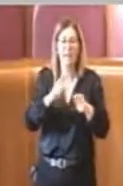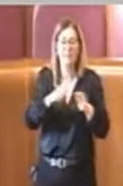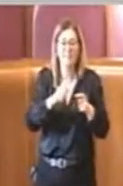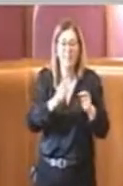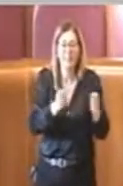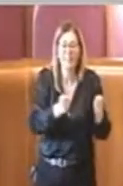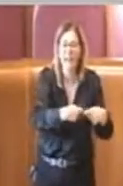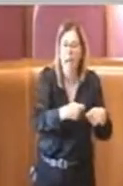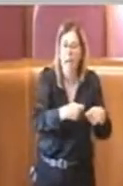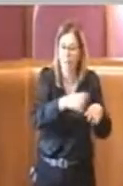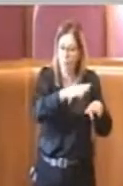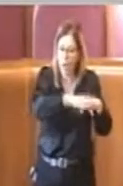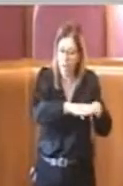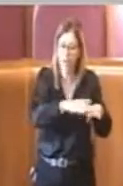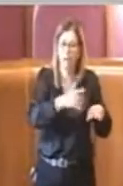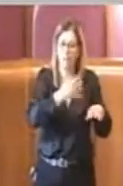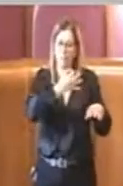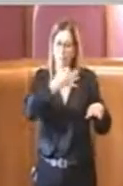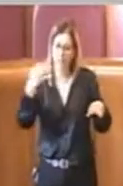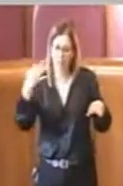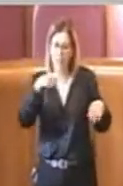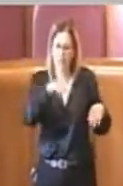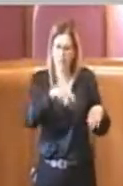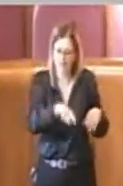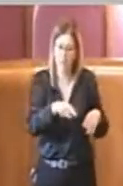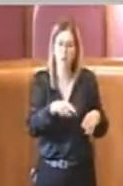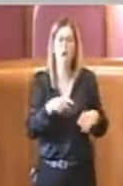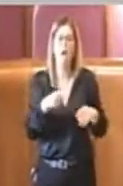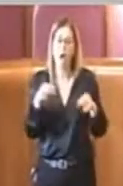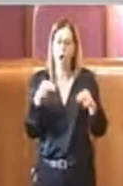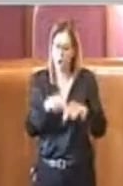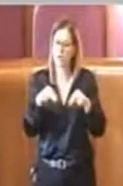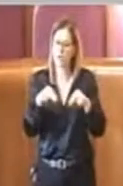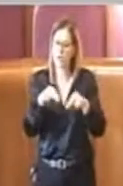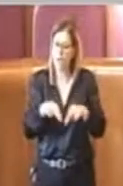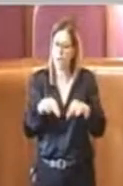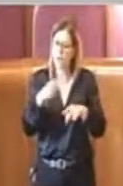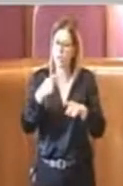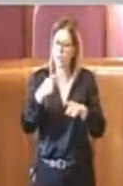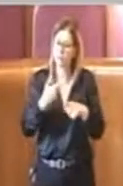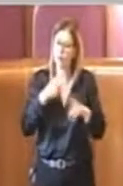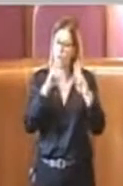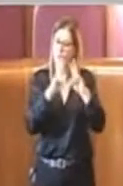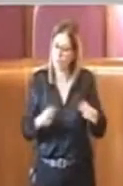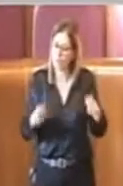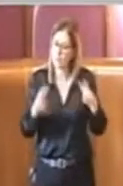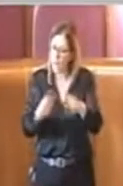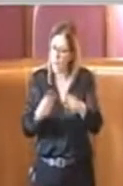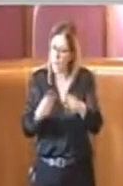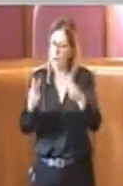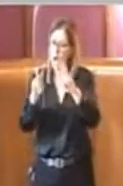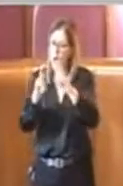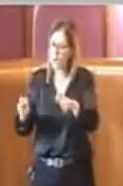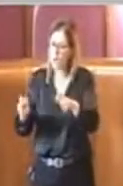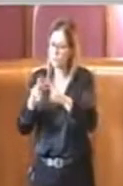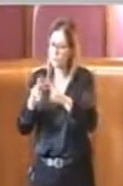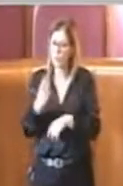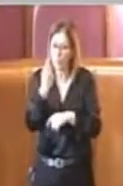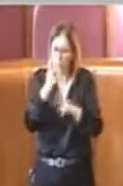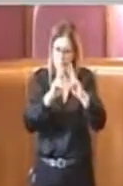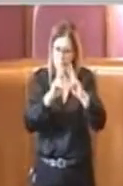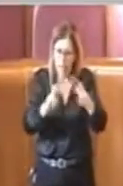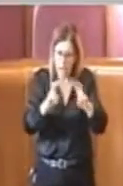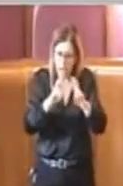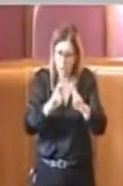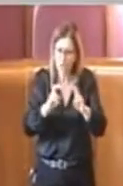bene, ma nell'arco di questi anni ha attivato anche delle indagini. C'è stata un'indagine che è durata oltre